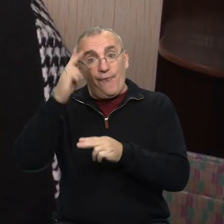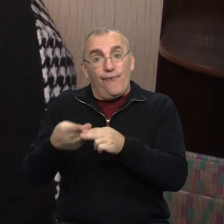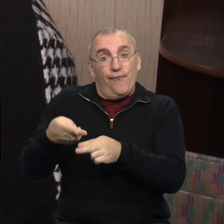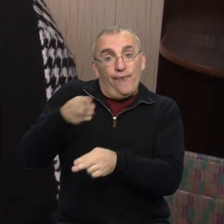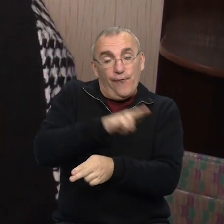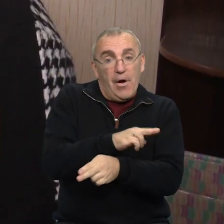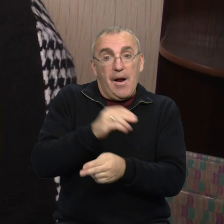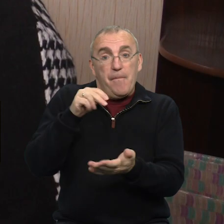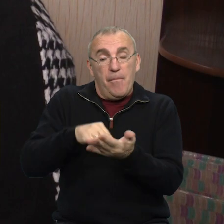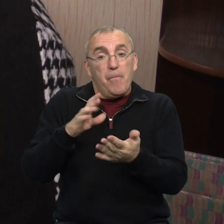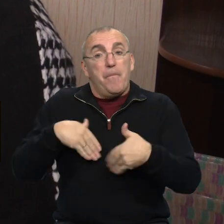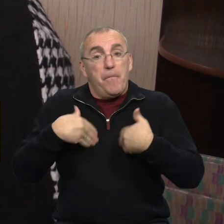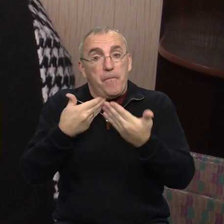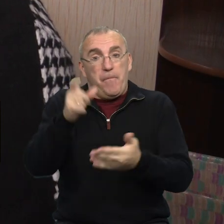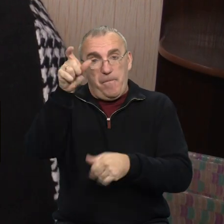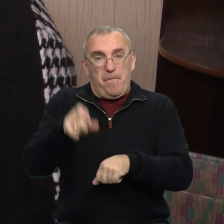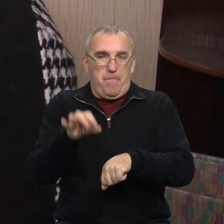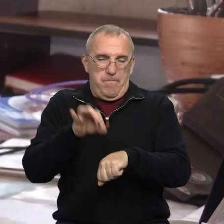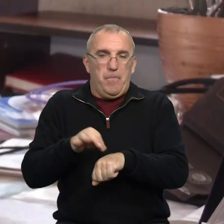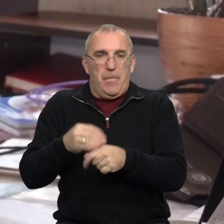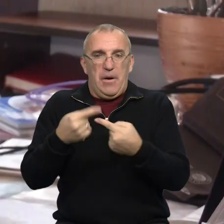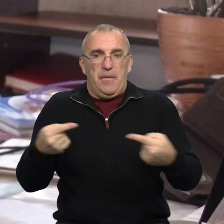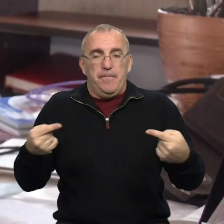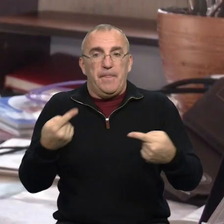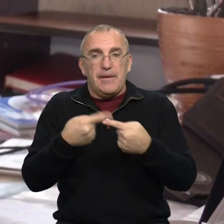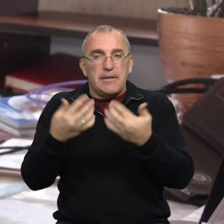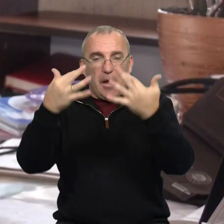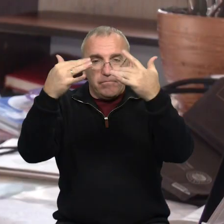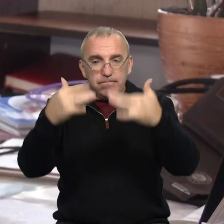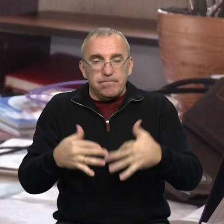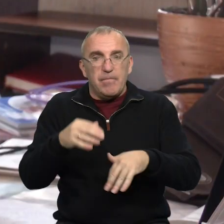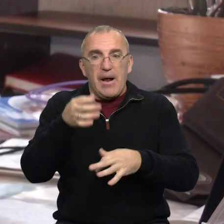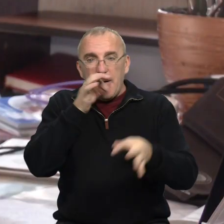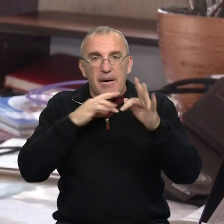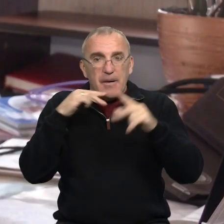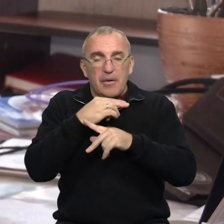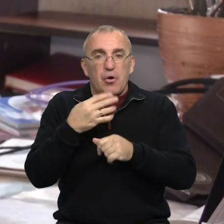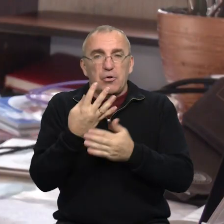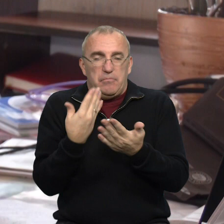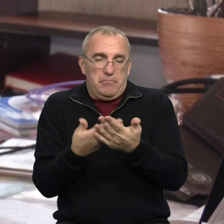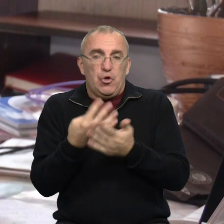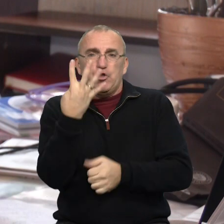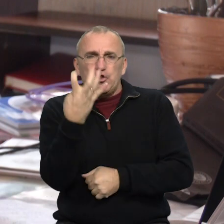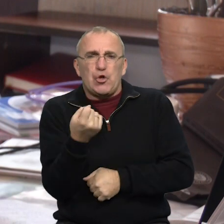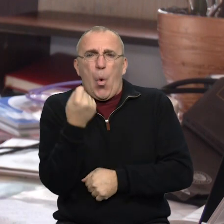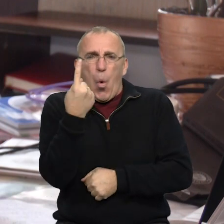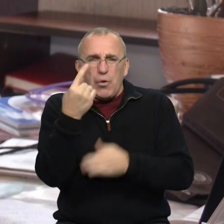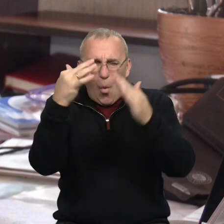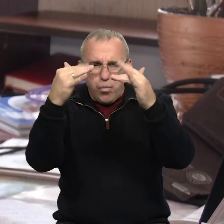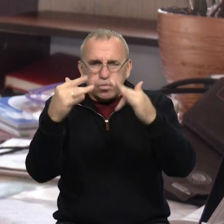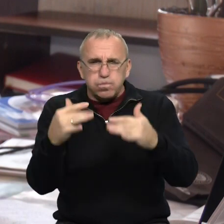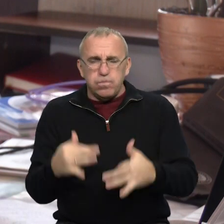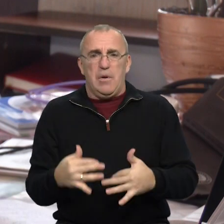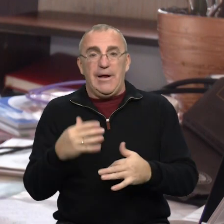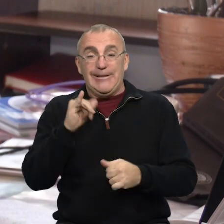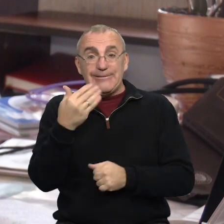відшкодовує їх вартість. Їх мають пропонувати пацієнтам. Перелік цих препаратів налічує 411 одиниць.